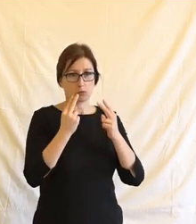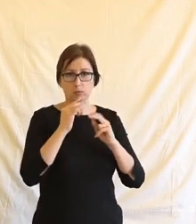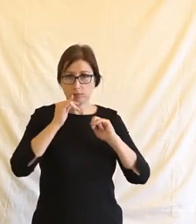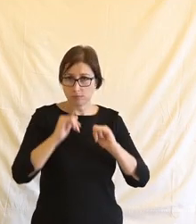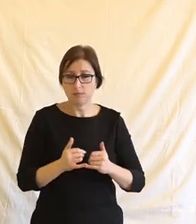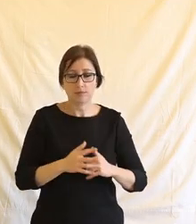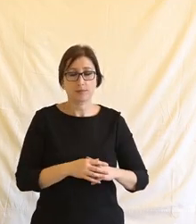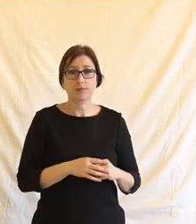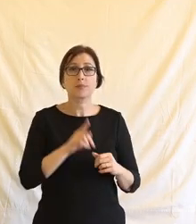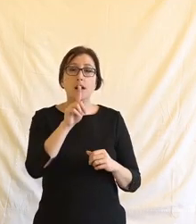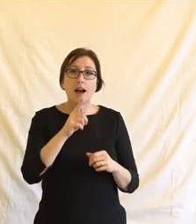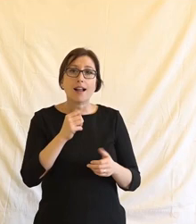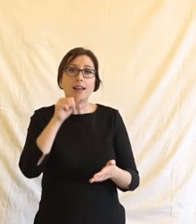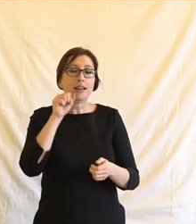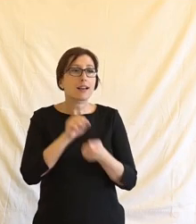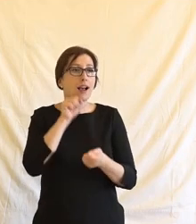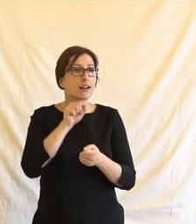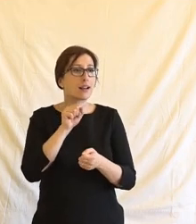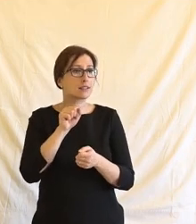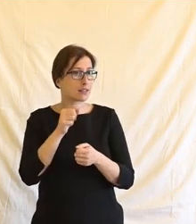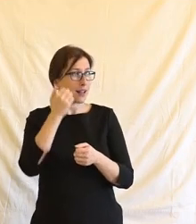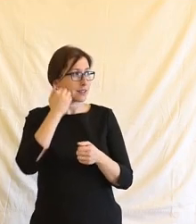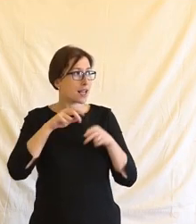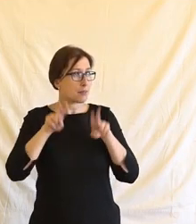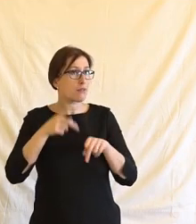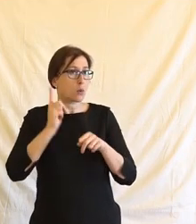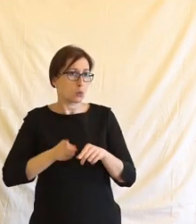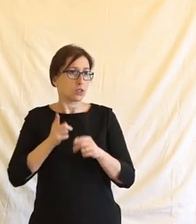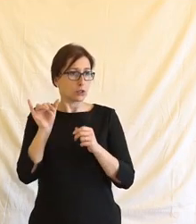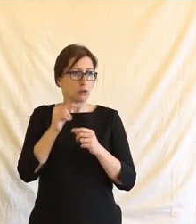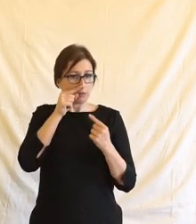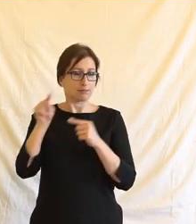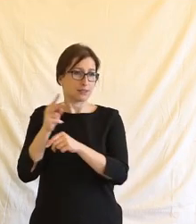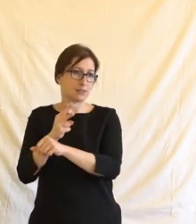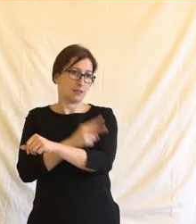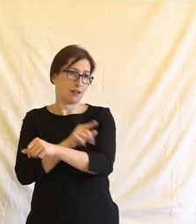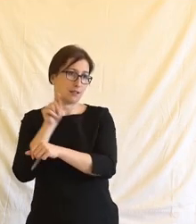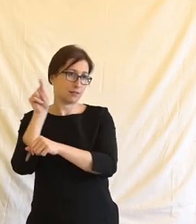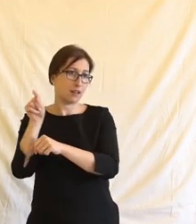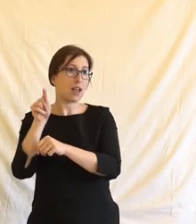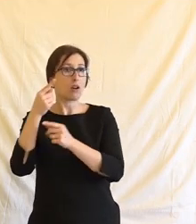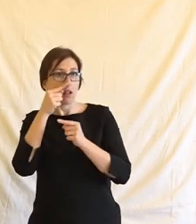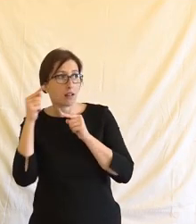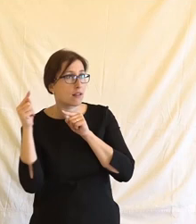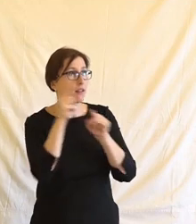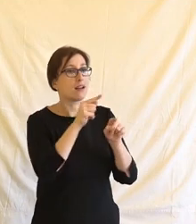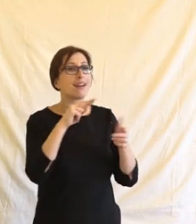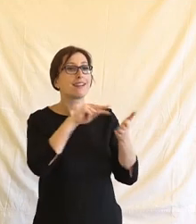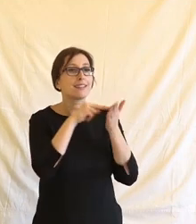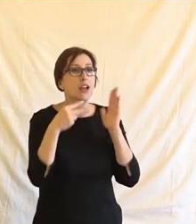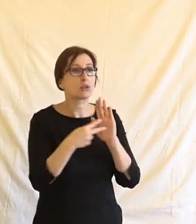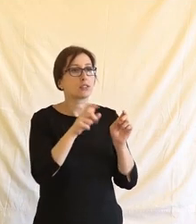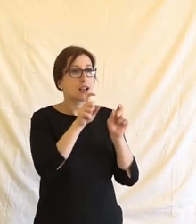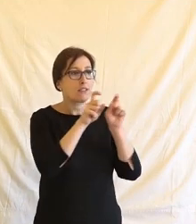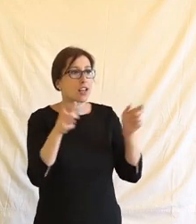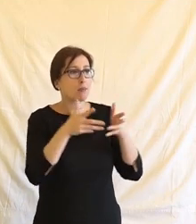nástrojem, ale tím garantem lidských práv musí zůstat stát. Tuto pravomoc prostě nelze delegovat na technologické